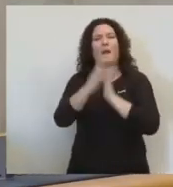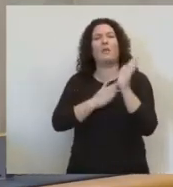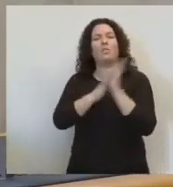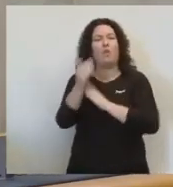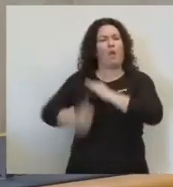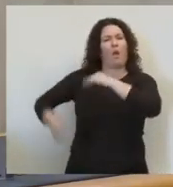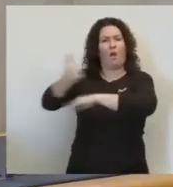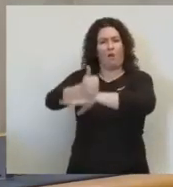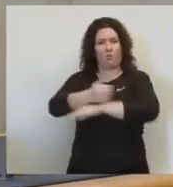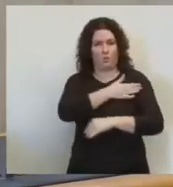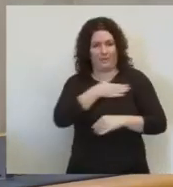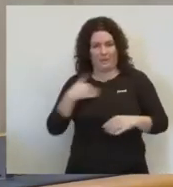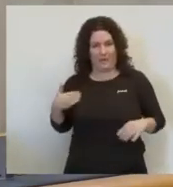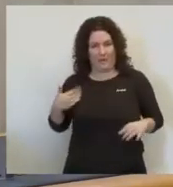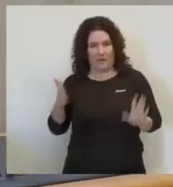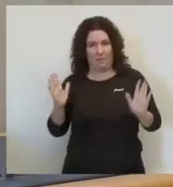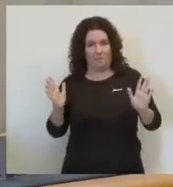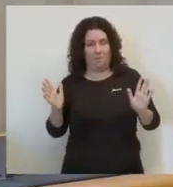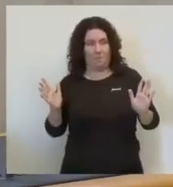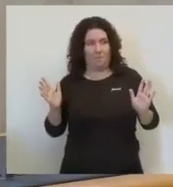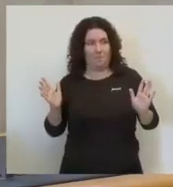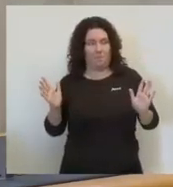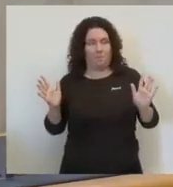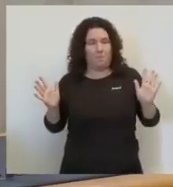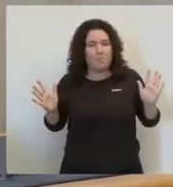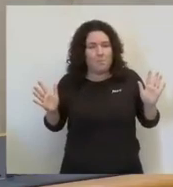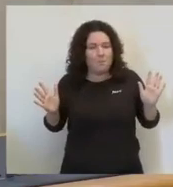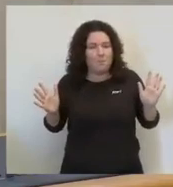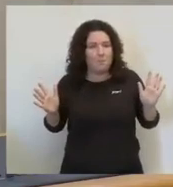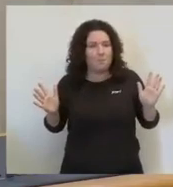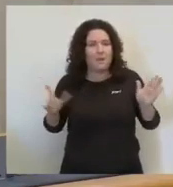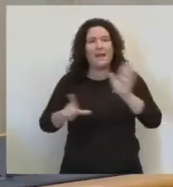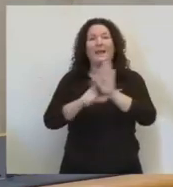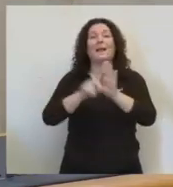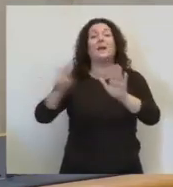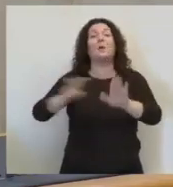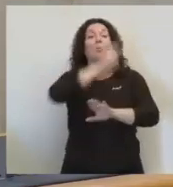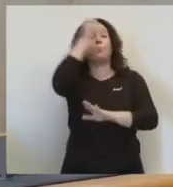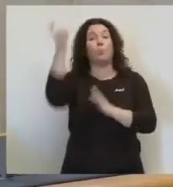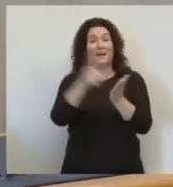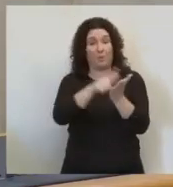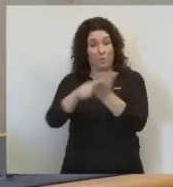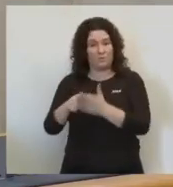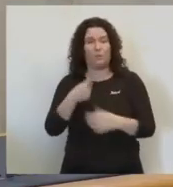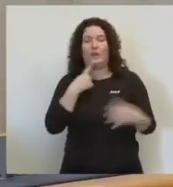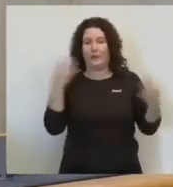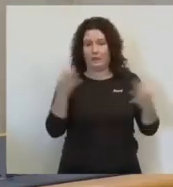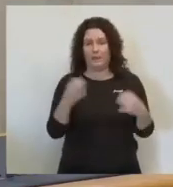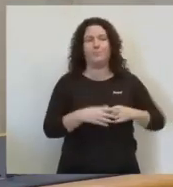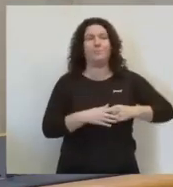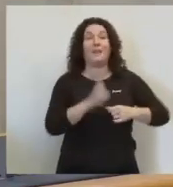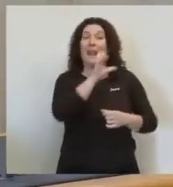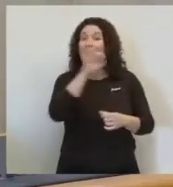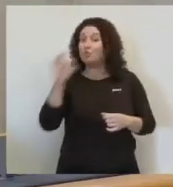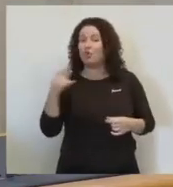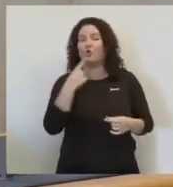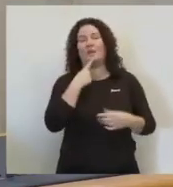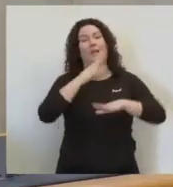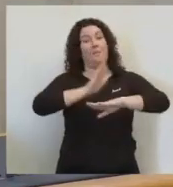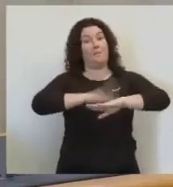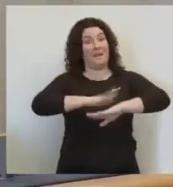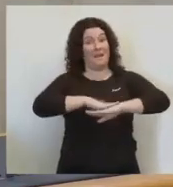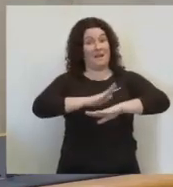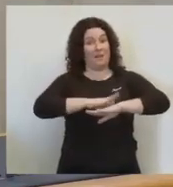diuen, diuen vostès que es pretén imposar el valencià. Què diu la llei de plurilingüisme? Diu el següent, en secundari hi haurà com a mínim